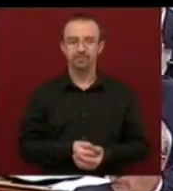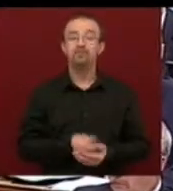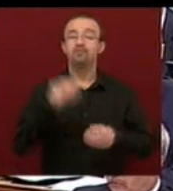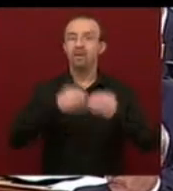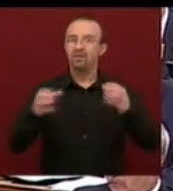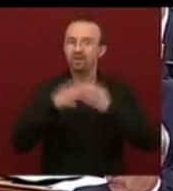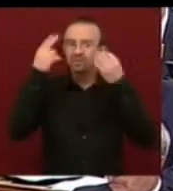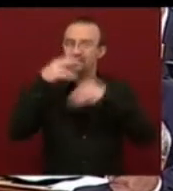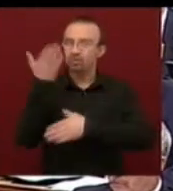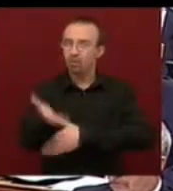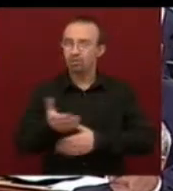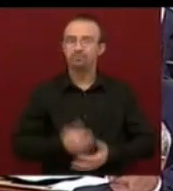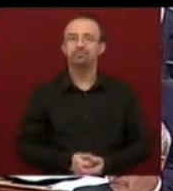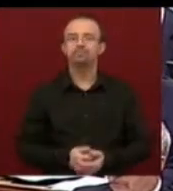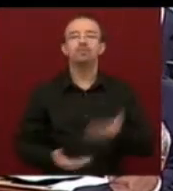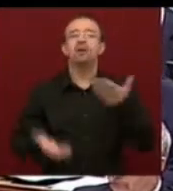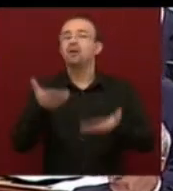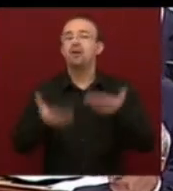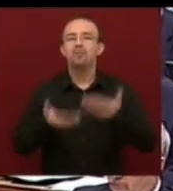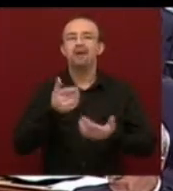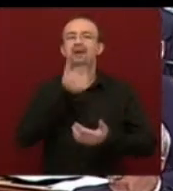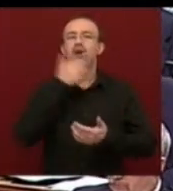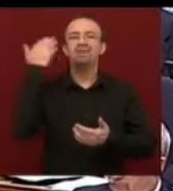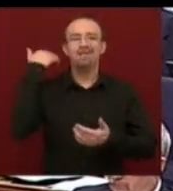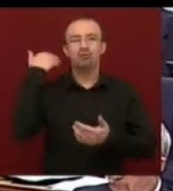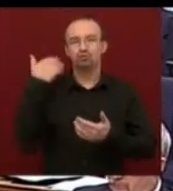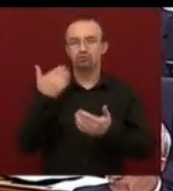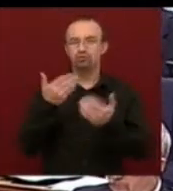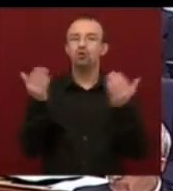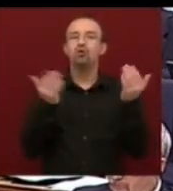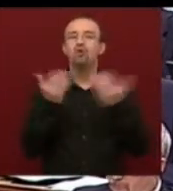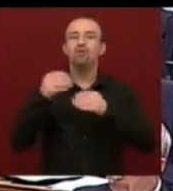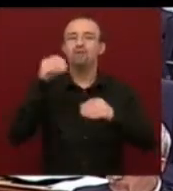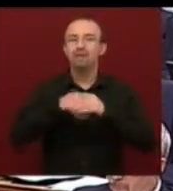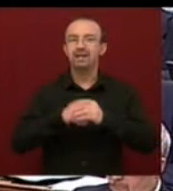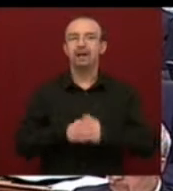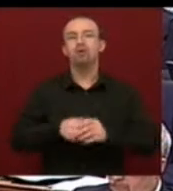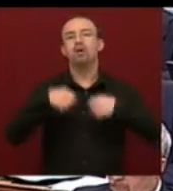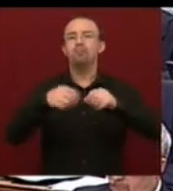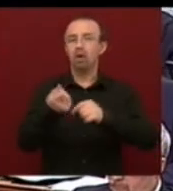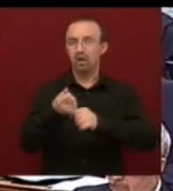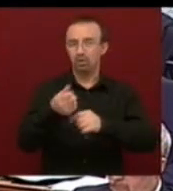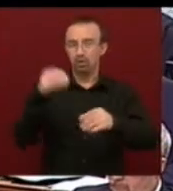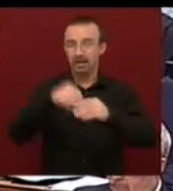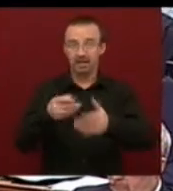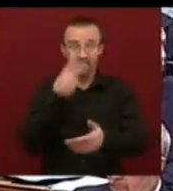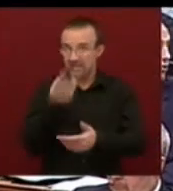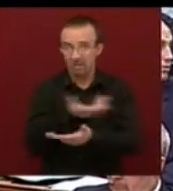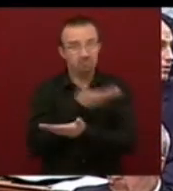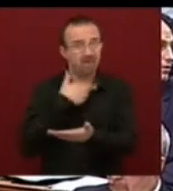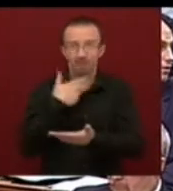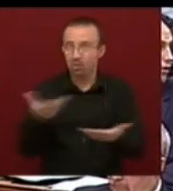frakcióvezető úr, melyik klasszikus könyvben van az benne, hogy bankadót lehet kivetni? Én nem láttam ilyet. Melyik